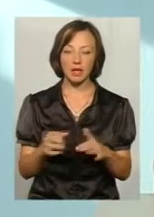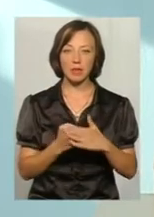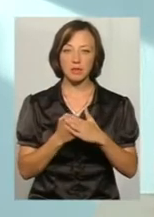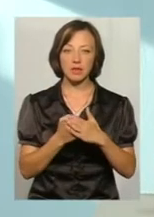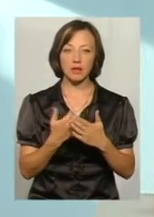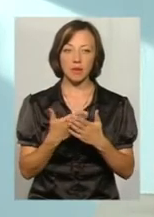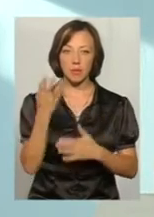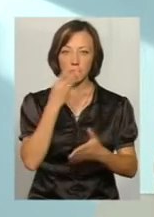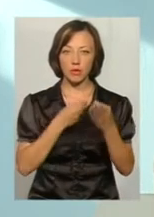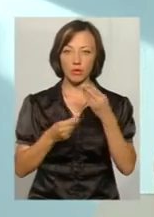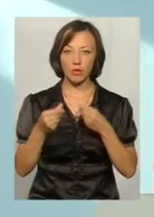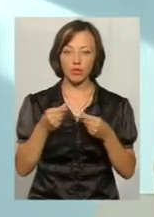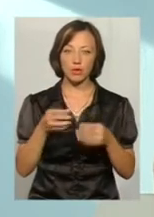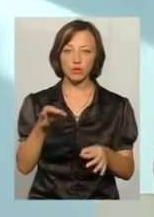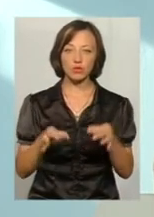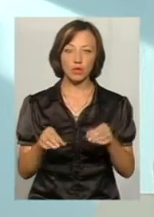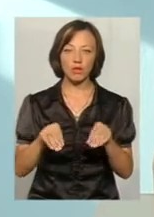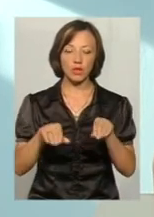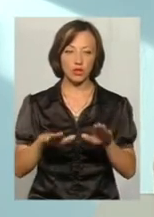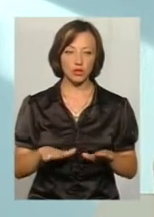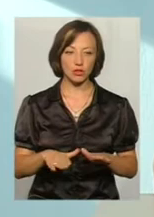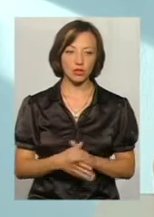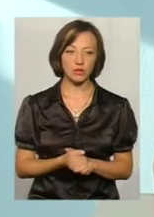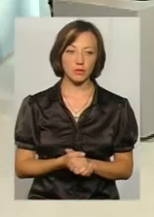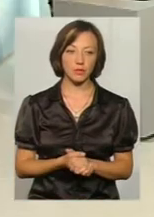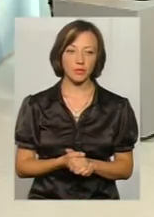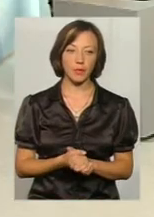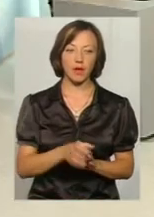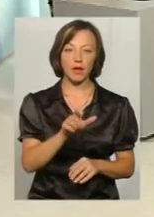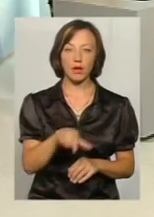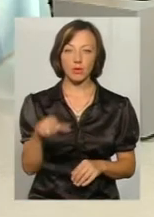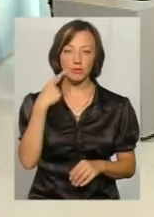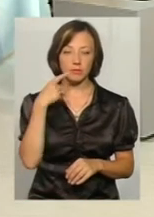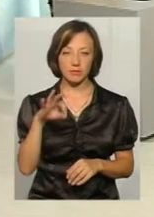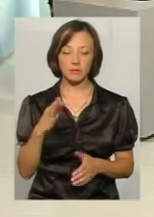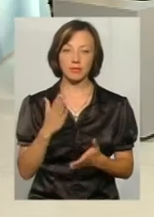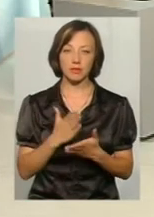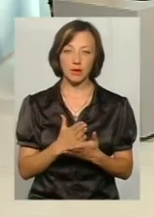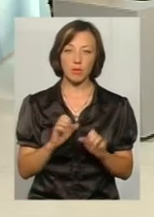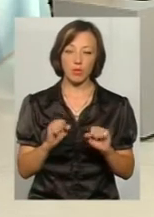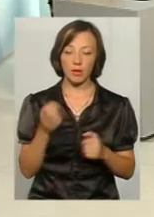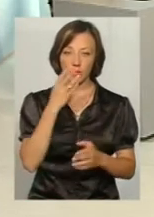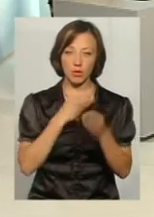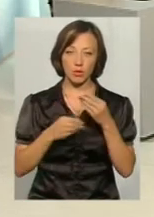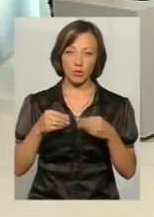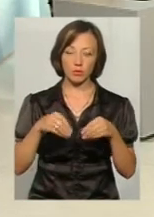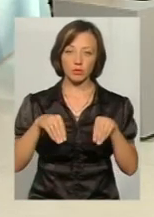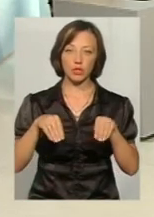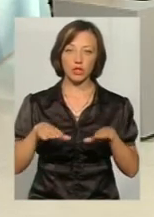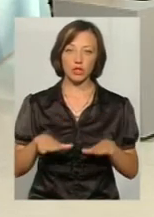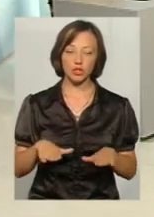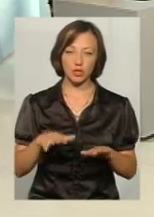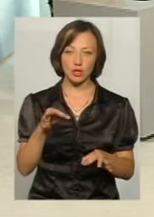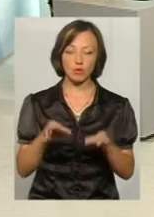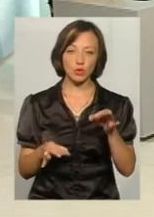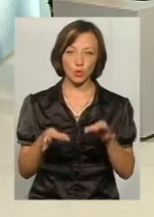скажімо так, підроблених судових рішень. Заявники, недобросовісні заявники, могли з таким підробленим чи недійсним